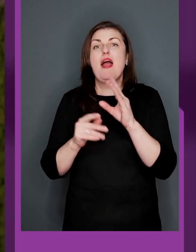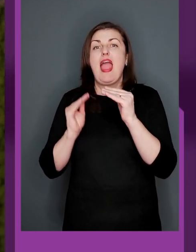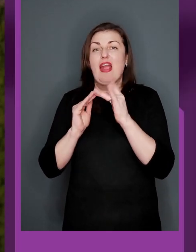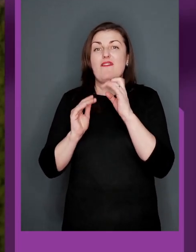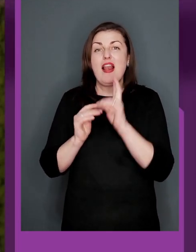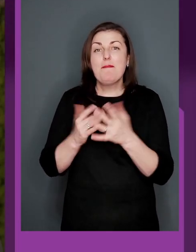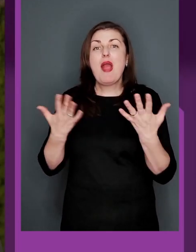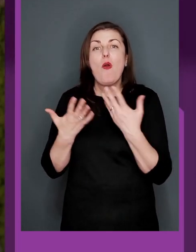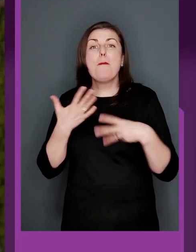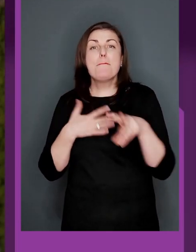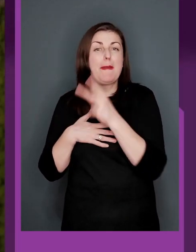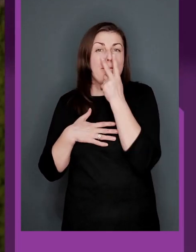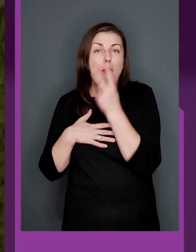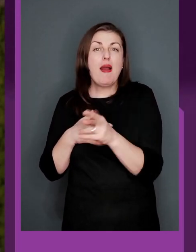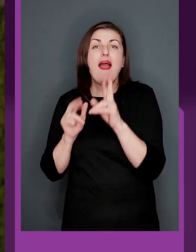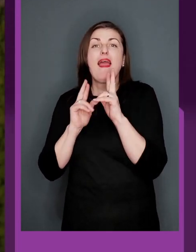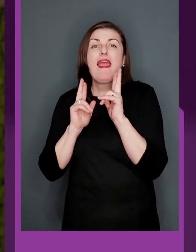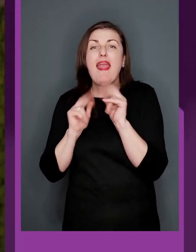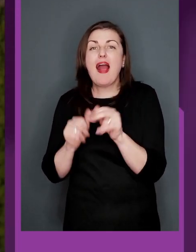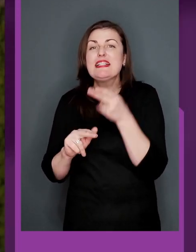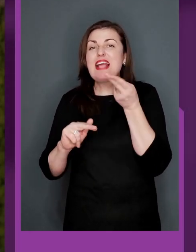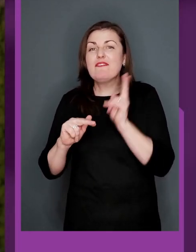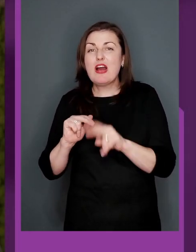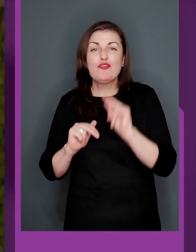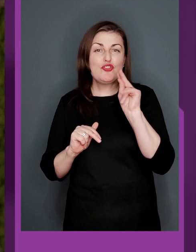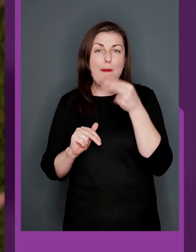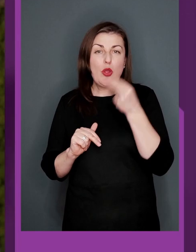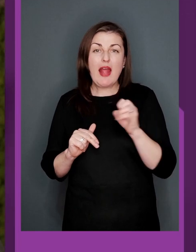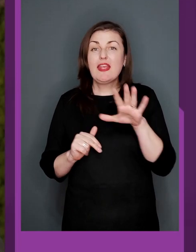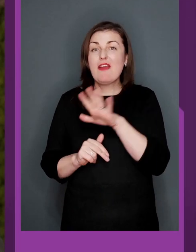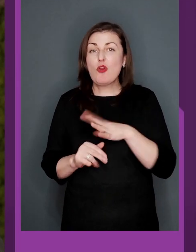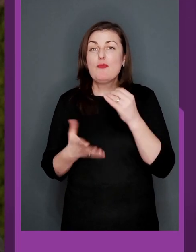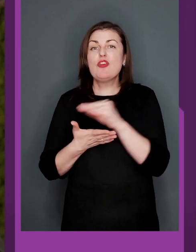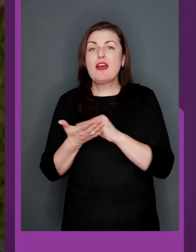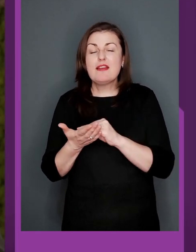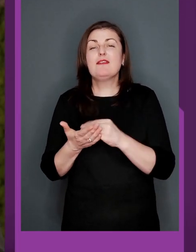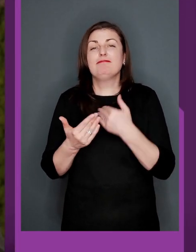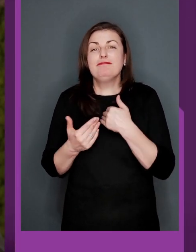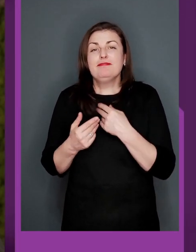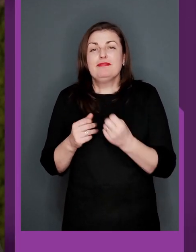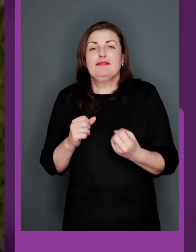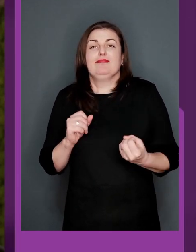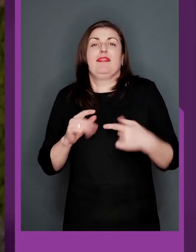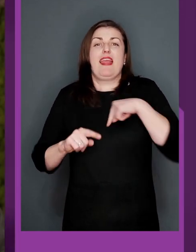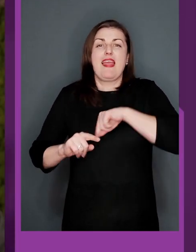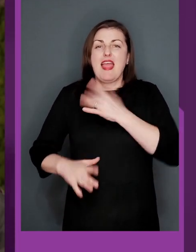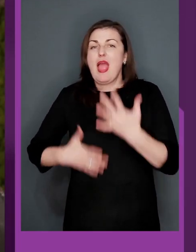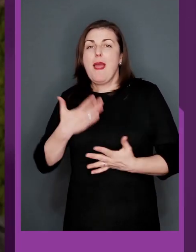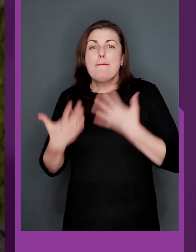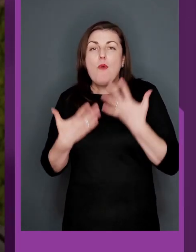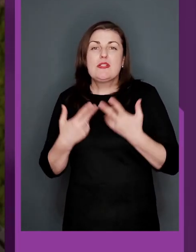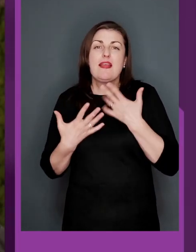ексклюзивний сюжет в ефірі каналу «Еквалімпік», в якому ми побачимо, як завершувався чемпіонат Європи, ще раз хочеться